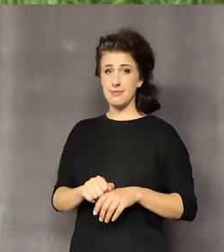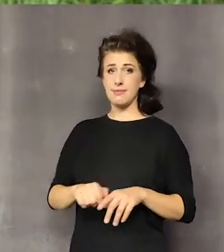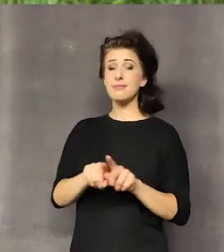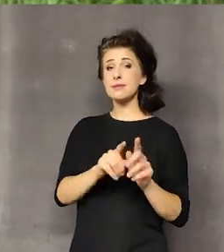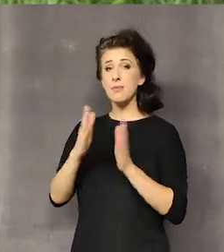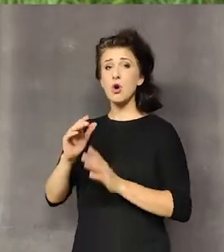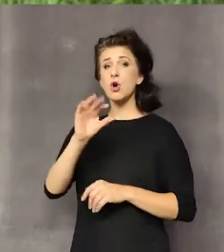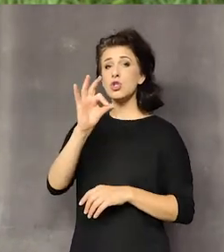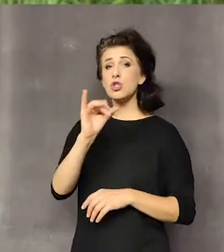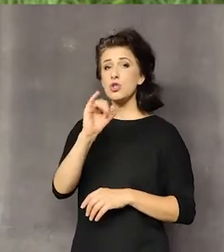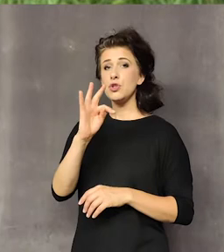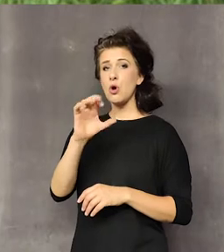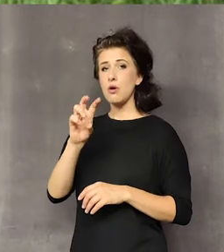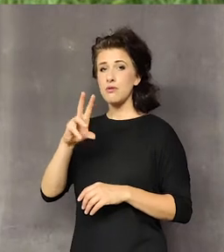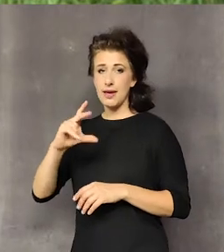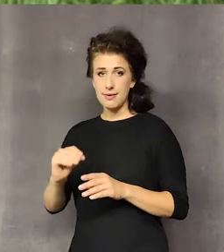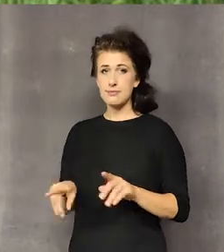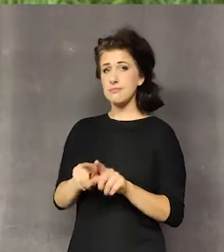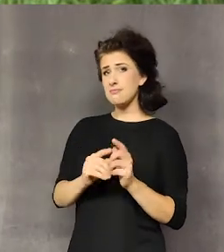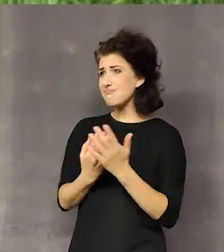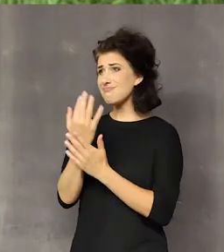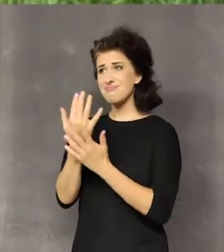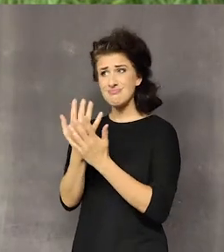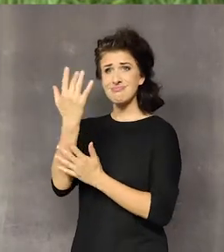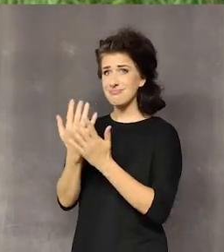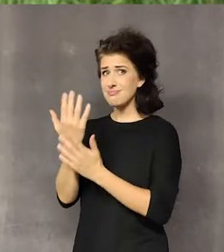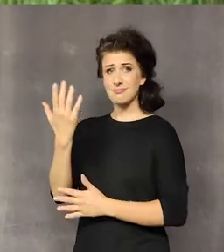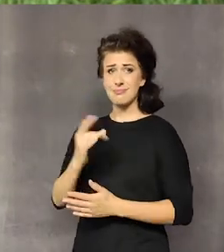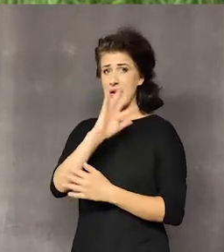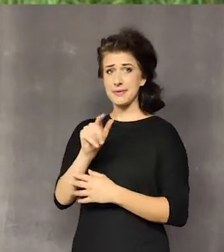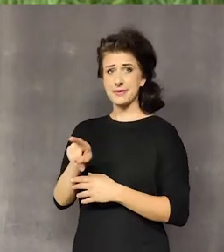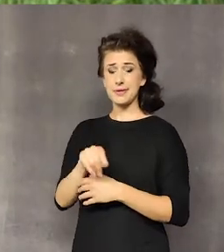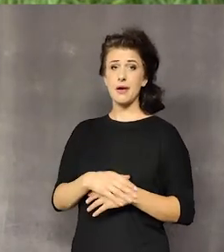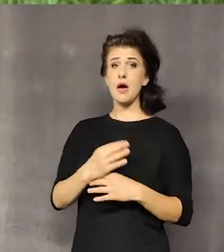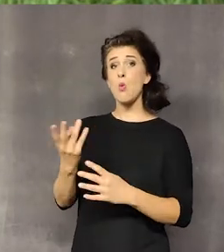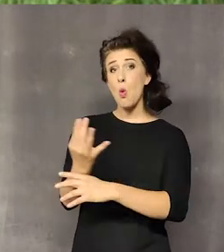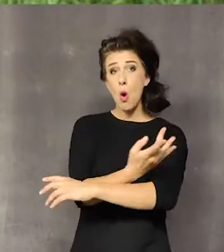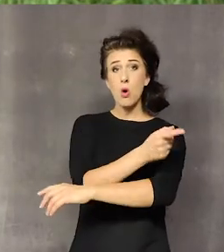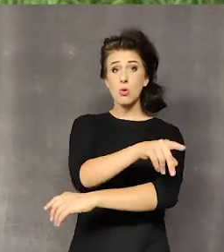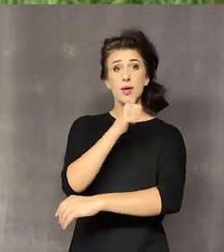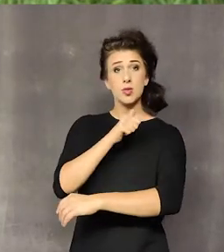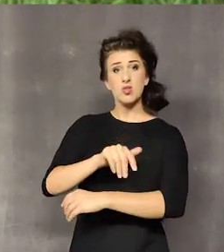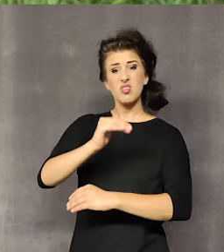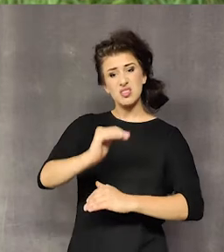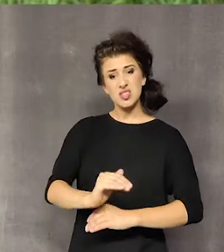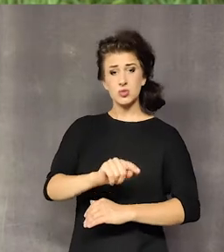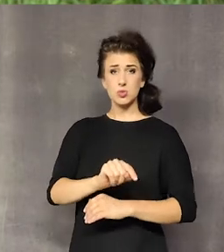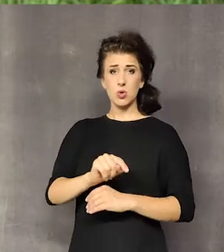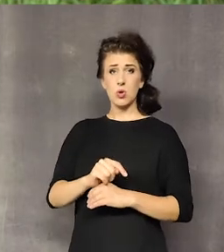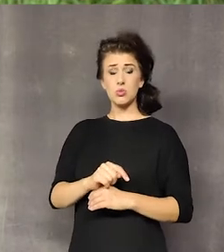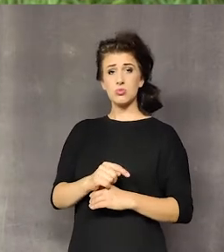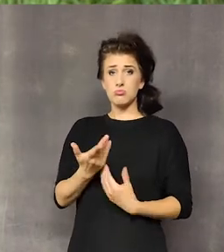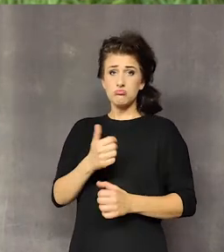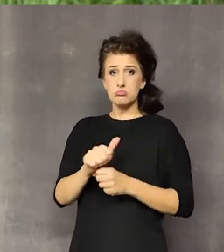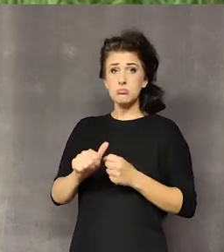sobie bardzo pięknie idzie do góry, ładnie kwitnie. A na łąkach koszonych, patrzycie, ona kawałek wyrasta, jest niska, ale nieraz tak się